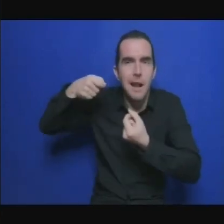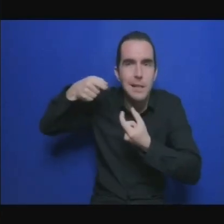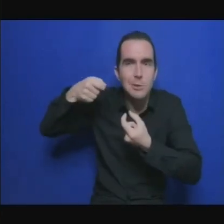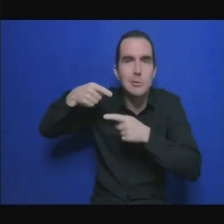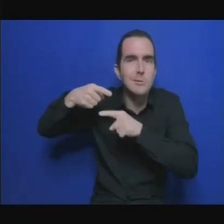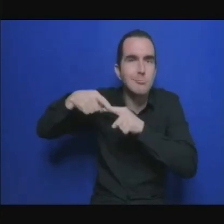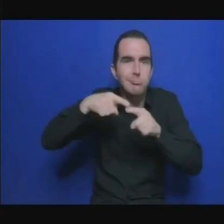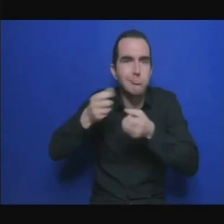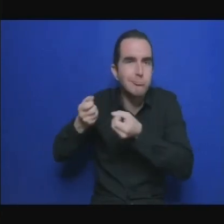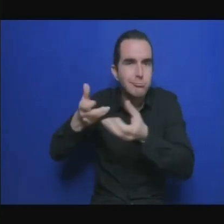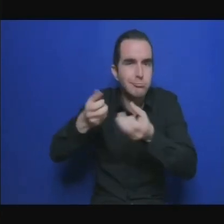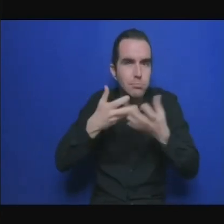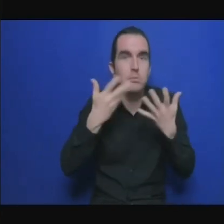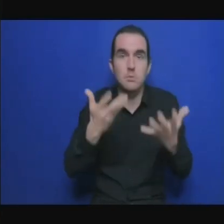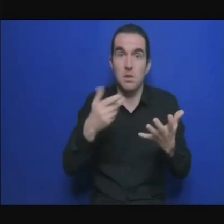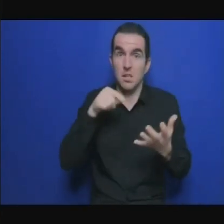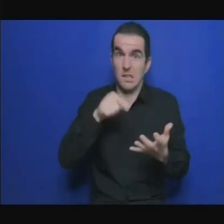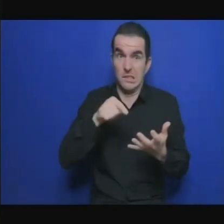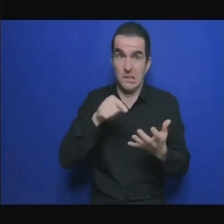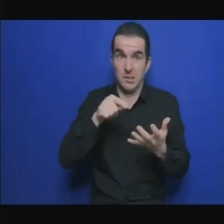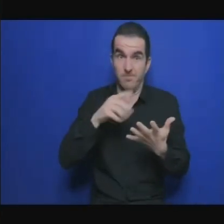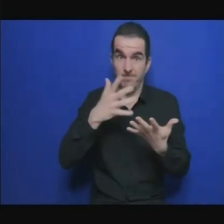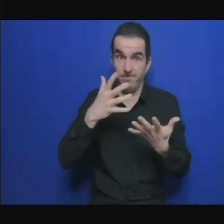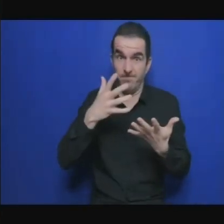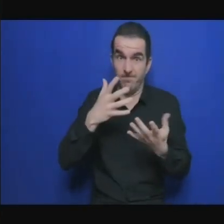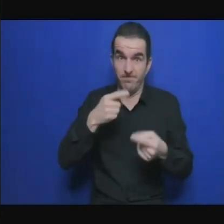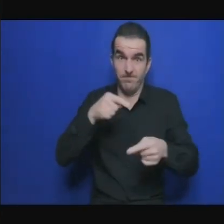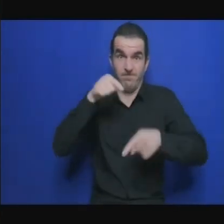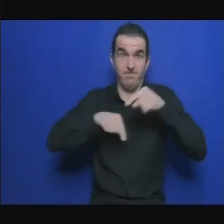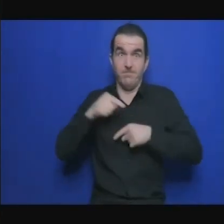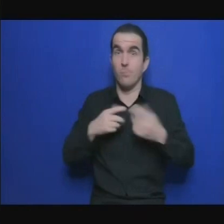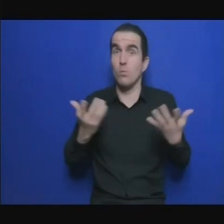exploiter des ressources qui existent merci